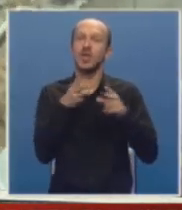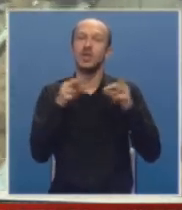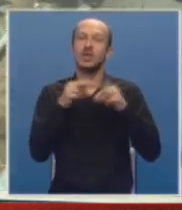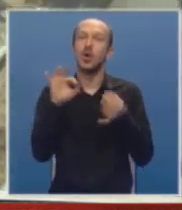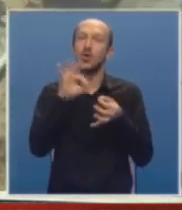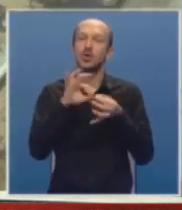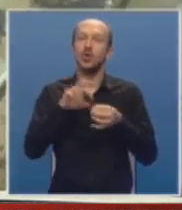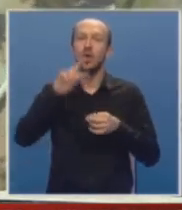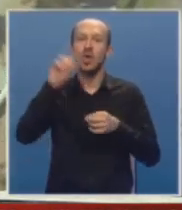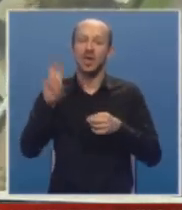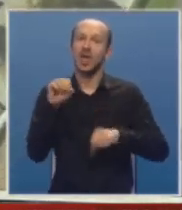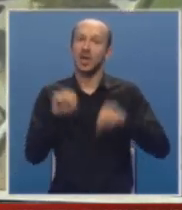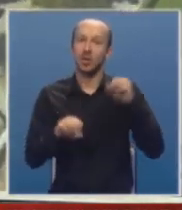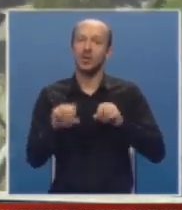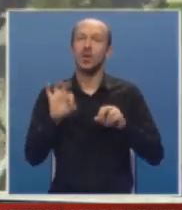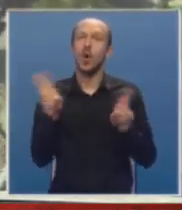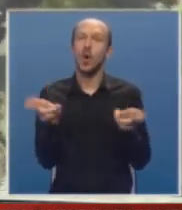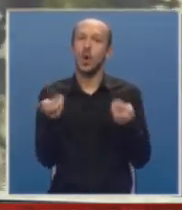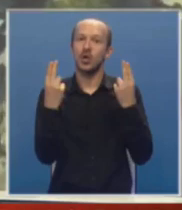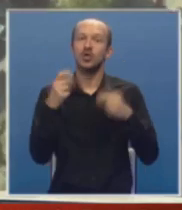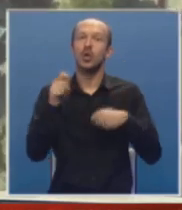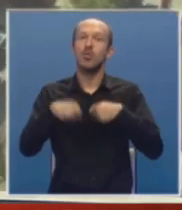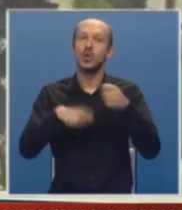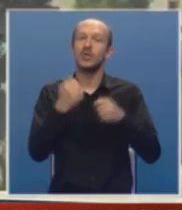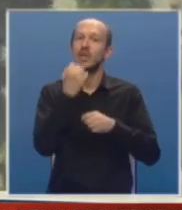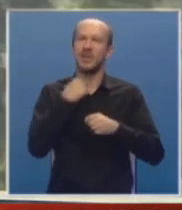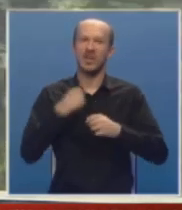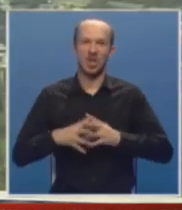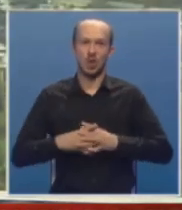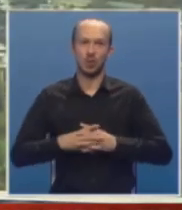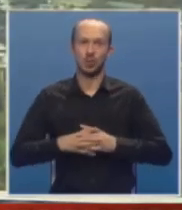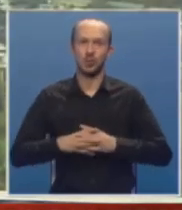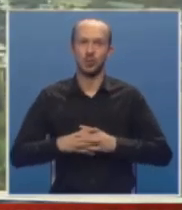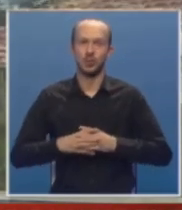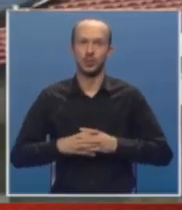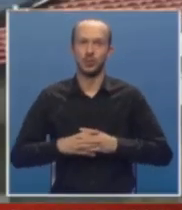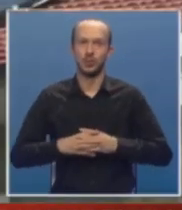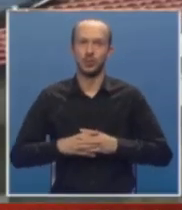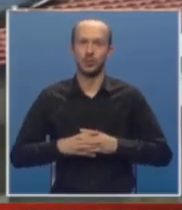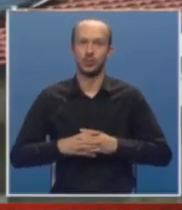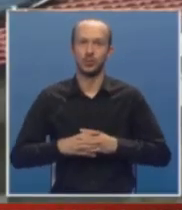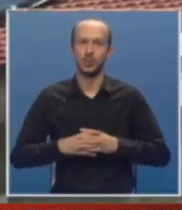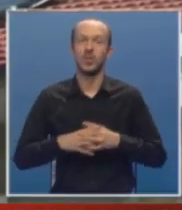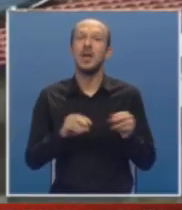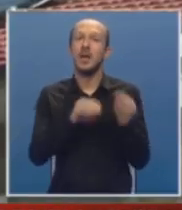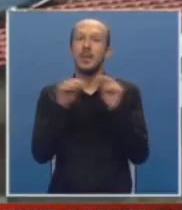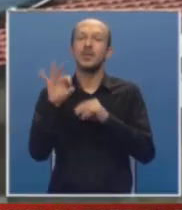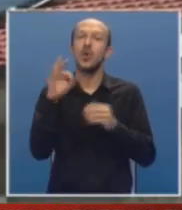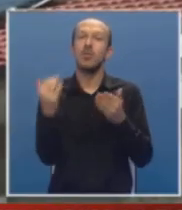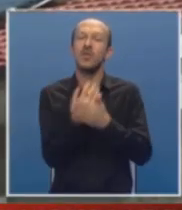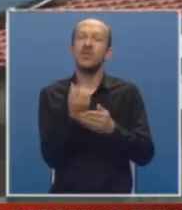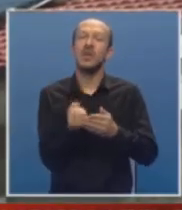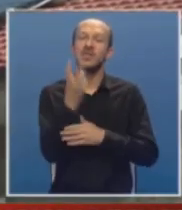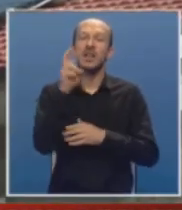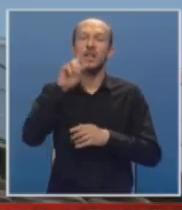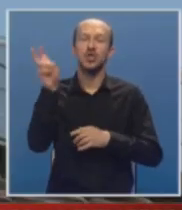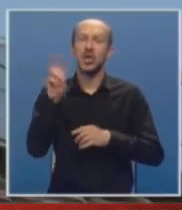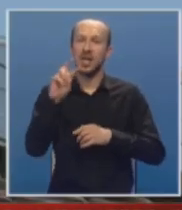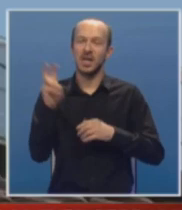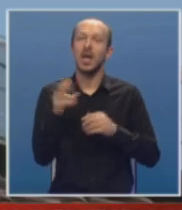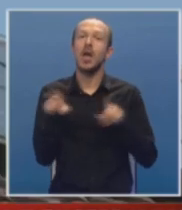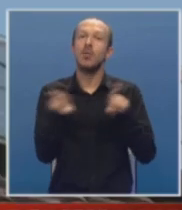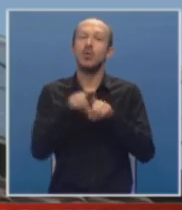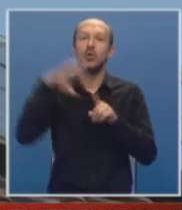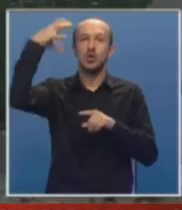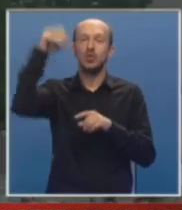za uštedu energije kako bi se olakšalo poslovanje privredi. Prelazak na obnovljive izvore električne energije